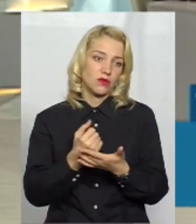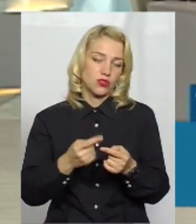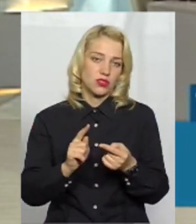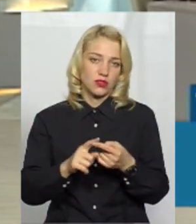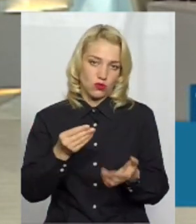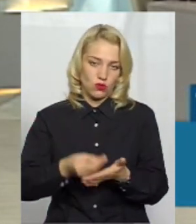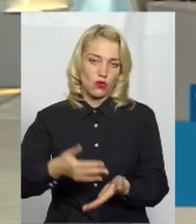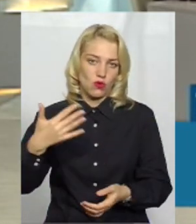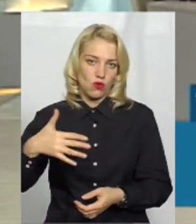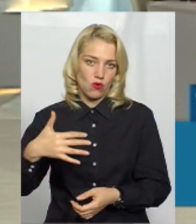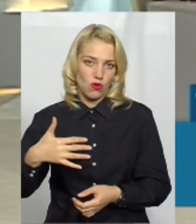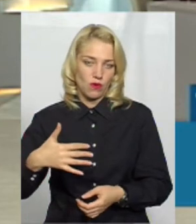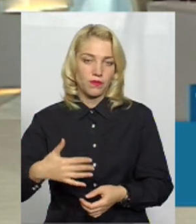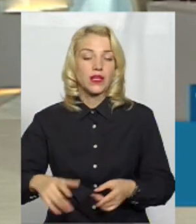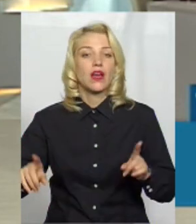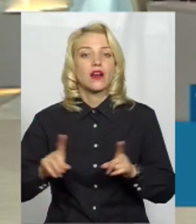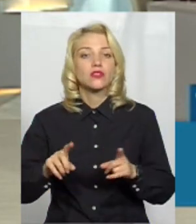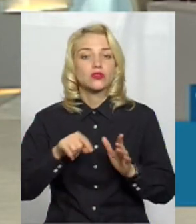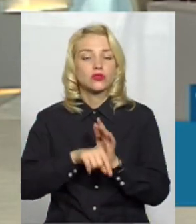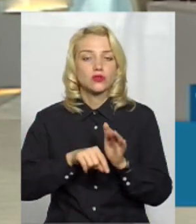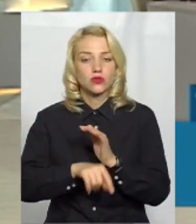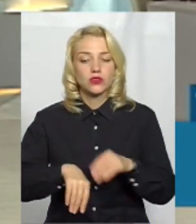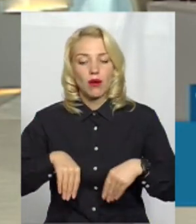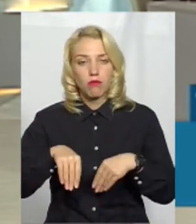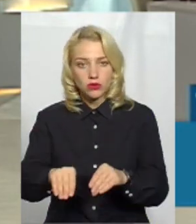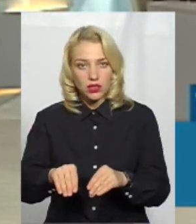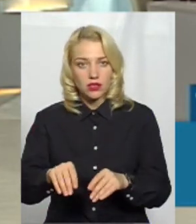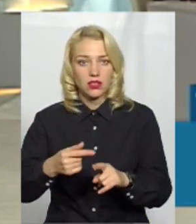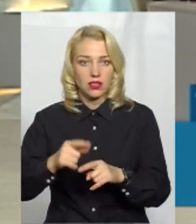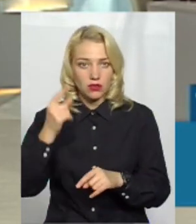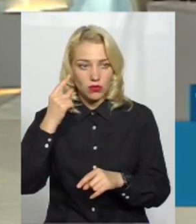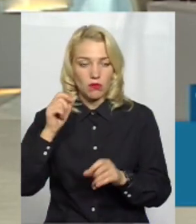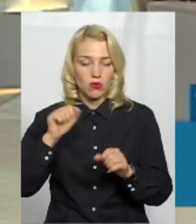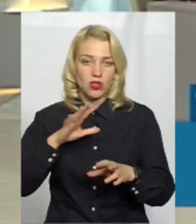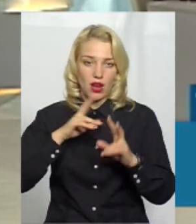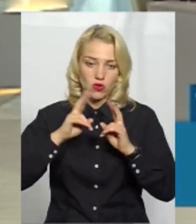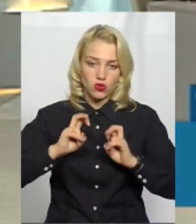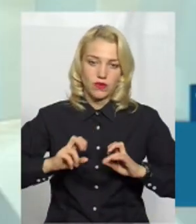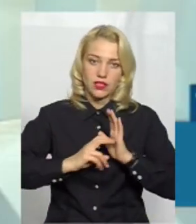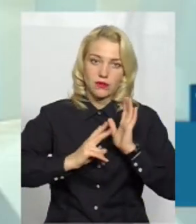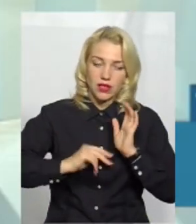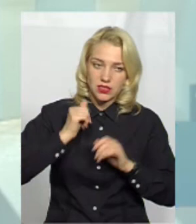дорого коштує. Що стосується посадки, можу сказати, і аналізували 18